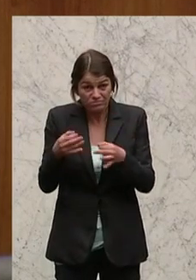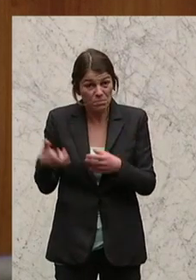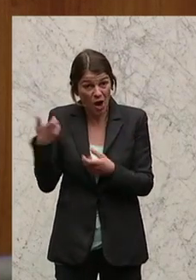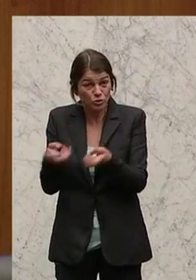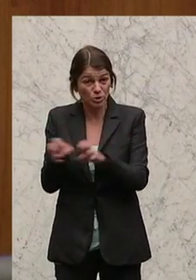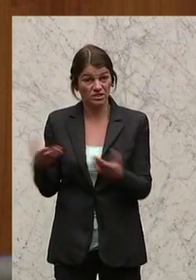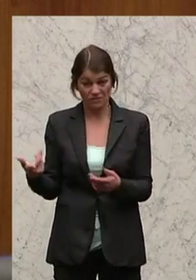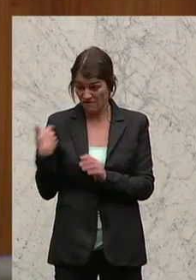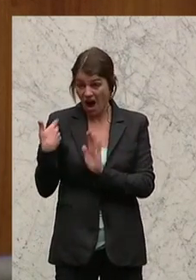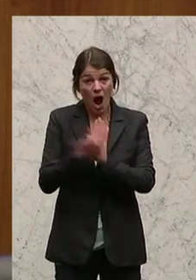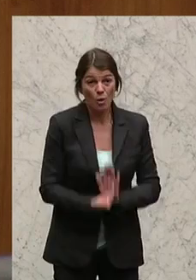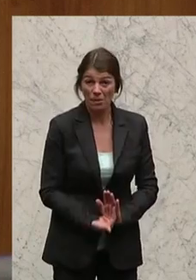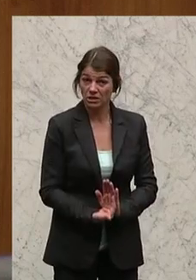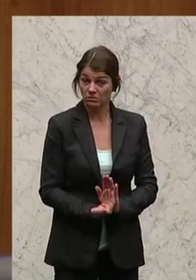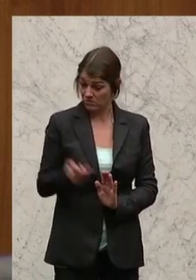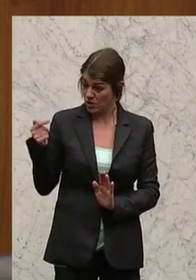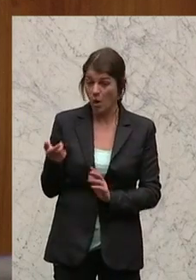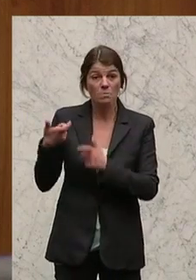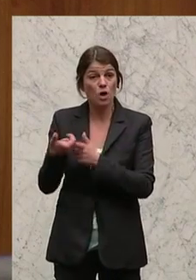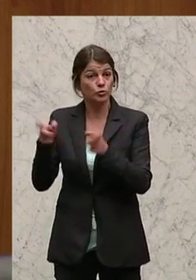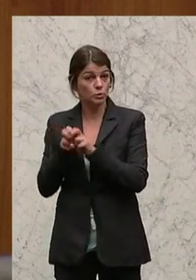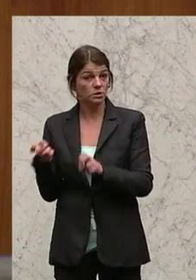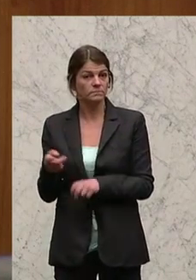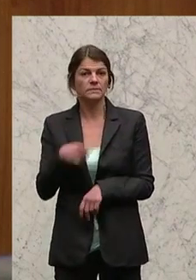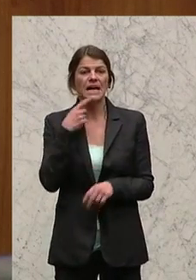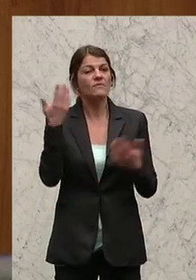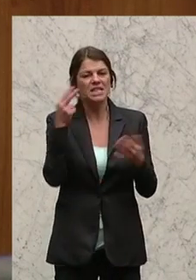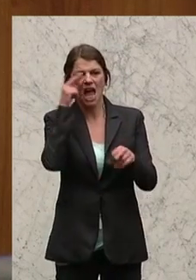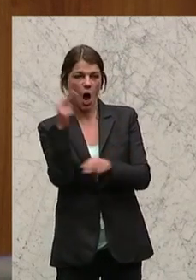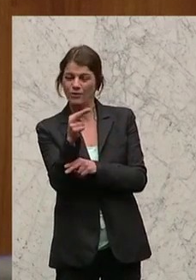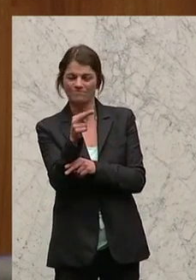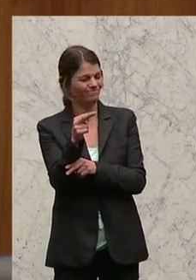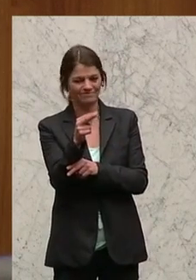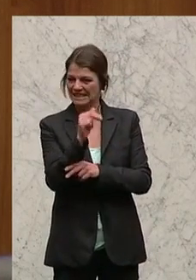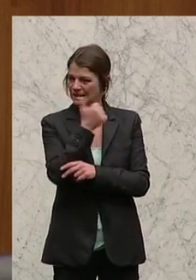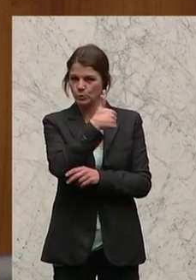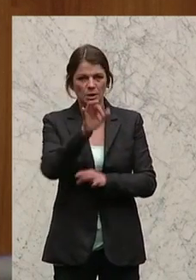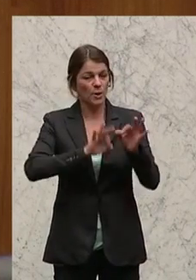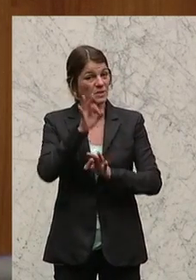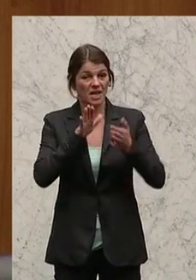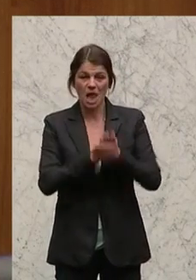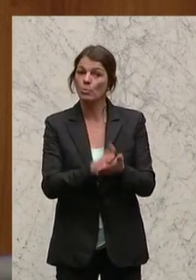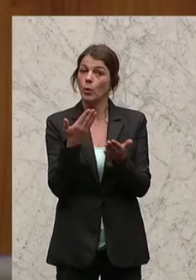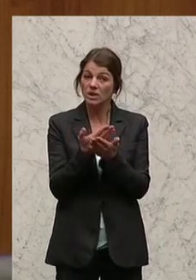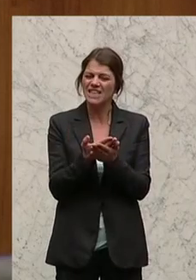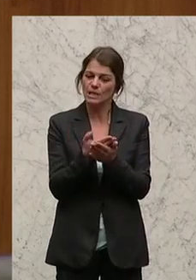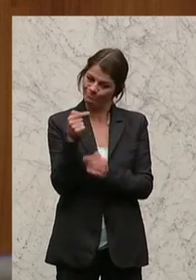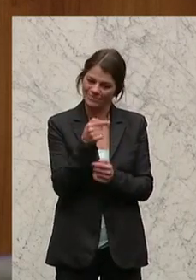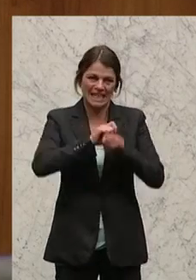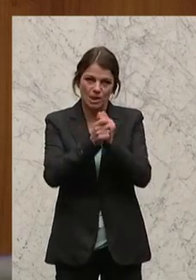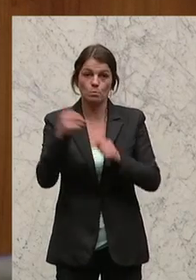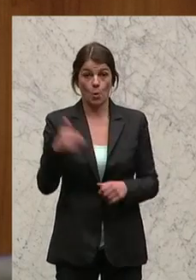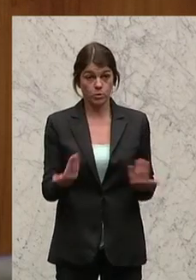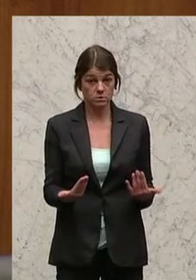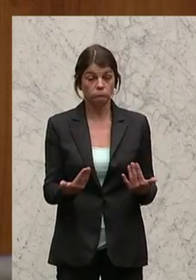das war durch die Argumentation im Untersuchungsausschuss zu sagen, die Aufsicht hat nicht hundertprozentig funktioniert und deshalb müssen wir dort etwas ändern.